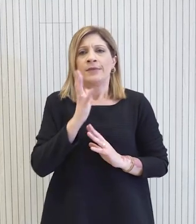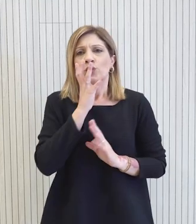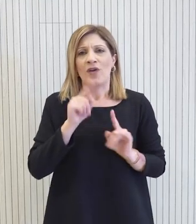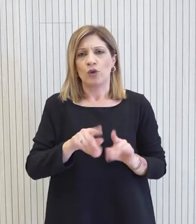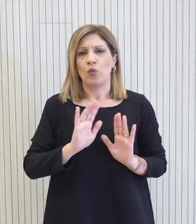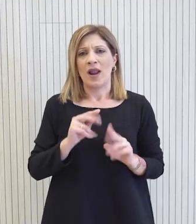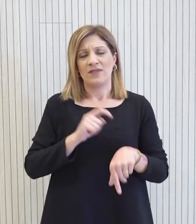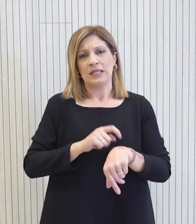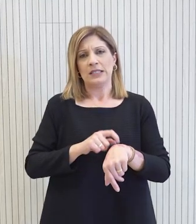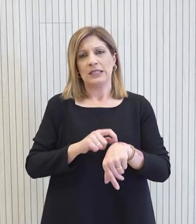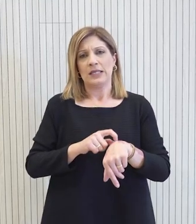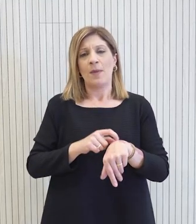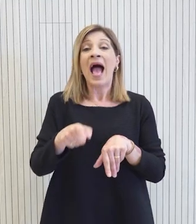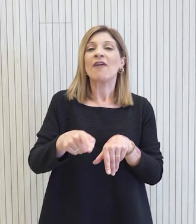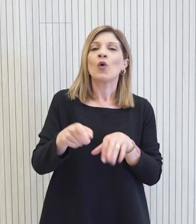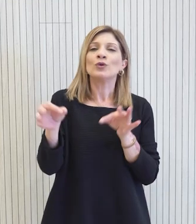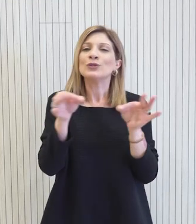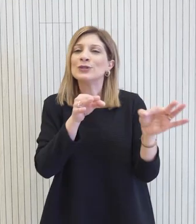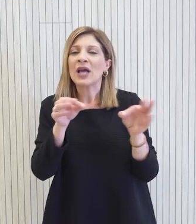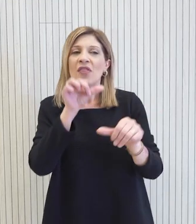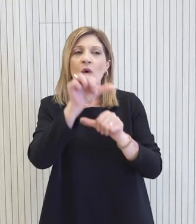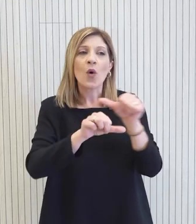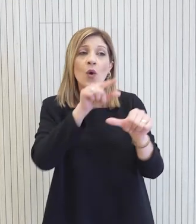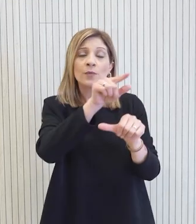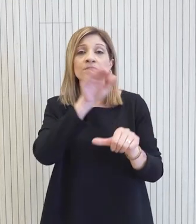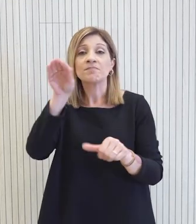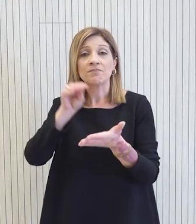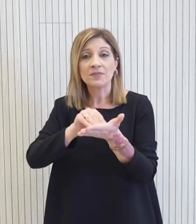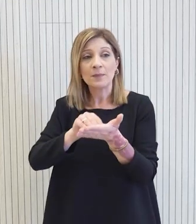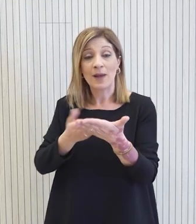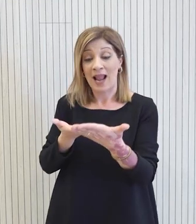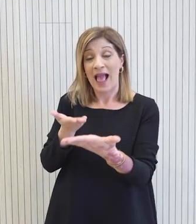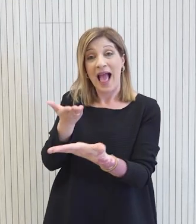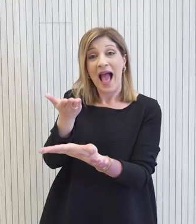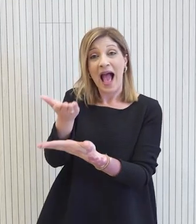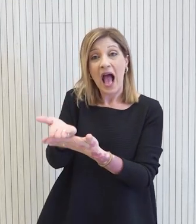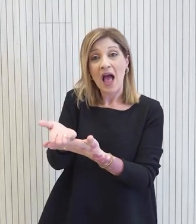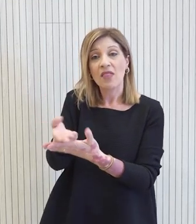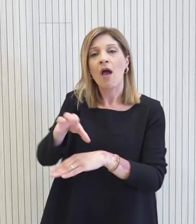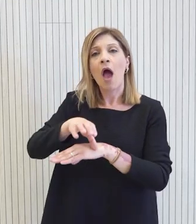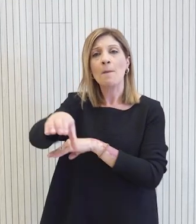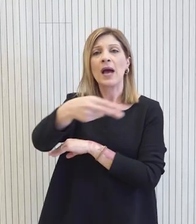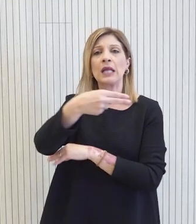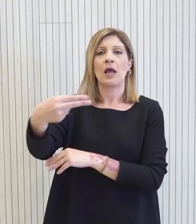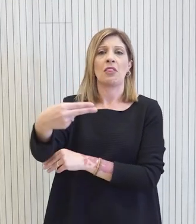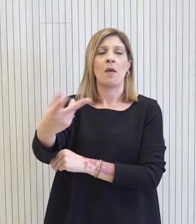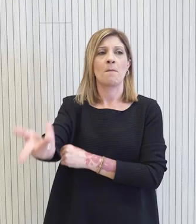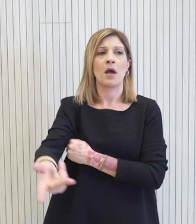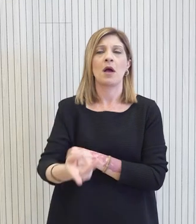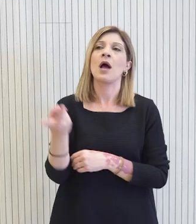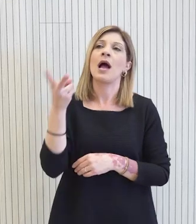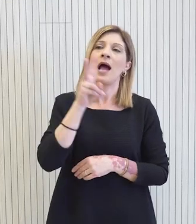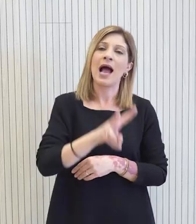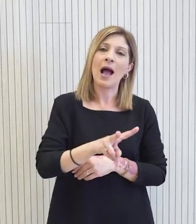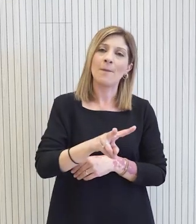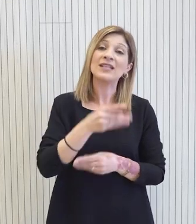την ευρύτερη φιλοσοφία, την αρχιτεκτονική του στήμα. Η αδειοδότηση, όμως, με συγχωρείτε, αφορά τους επαρχιακούς οργανισμούς. Ακριβώς, ναι. Ως προς